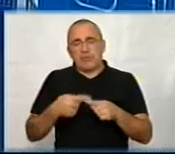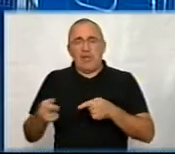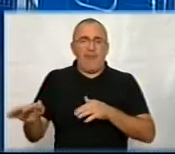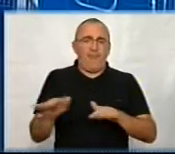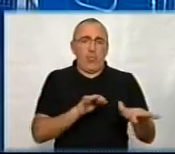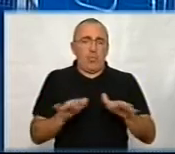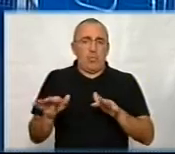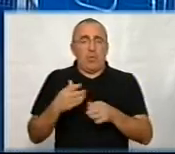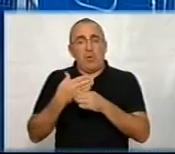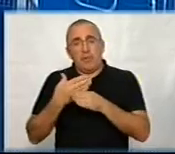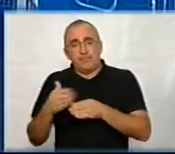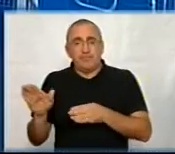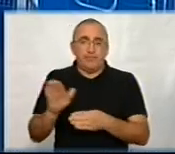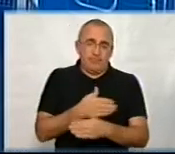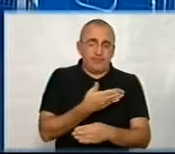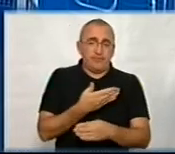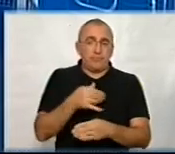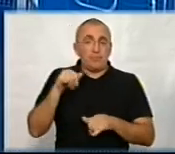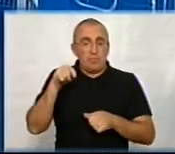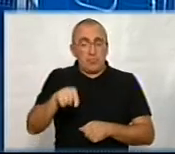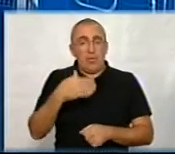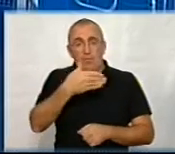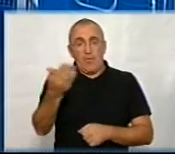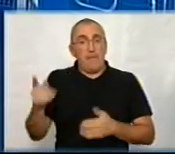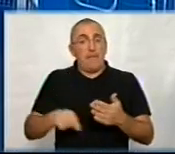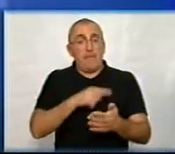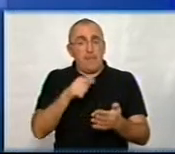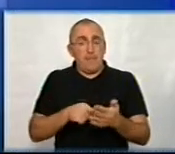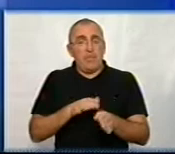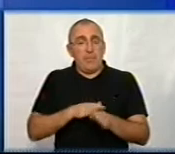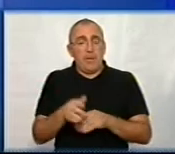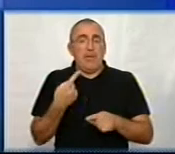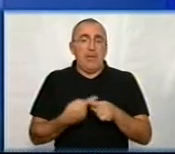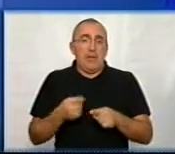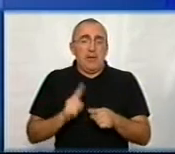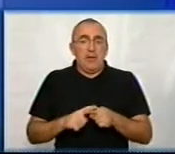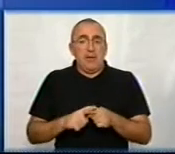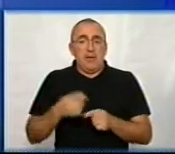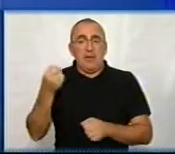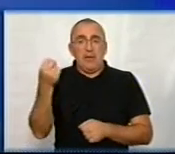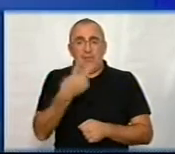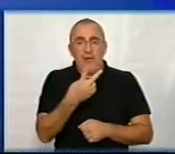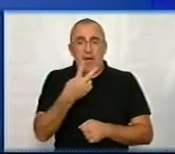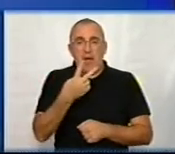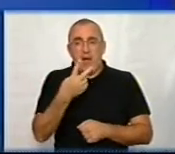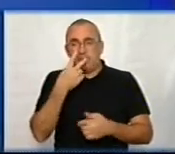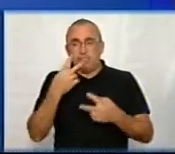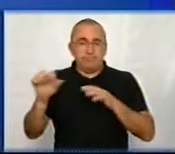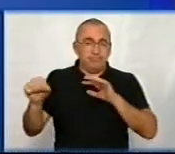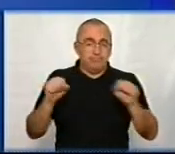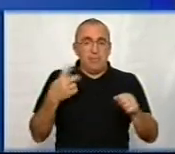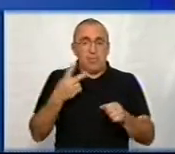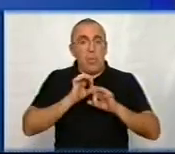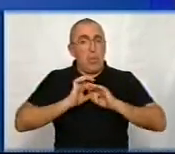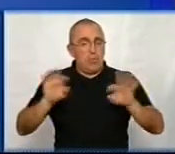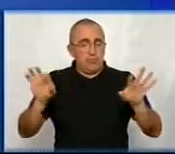Ну, частково вони розмежовані. Але дивіться, тут ваше питання, воно проходить таким, знаєте, два фони на ньому є дуже важливих, які потрібно